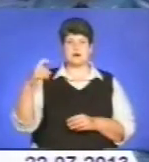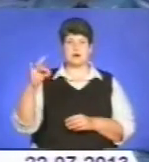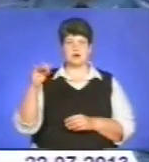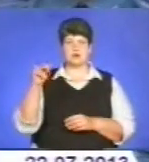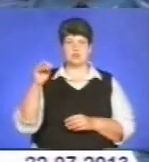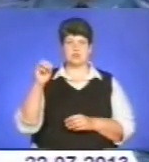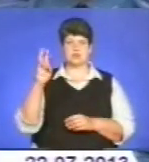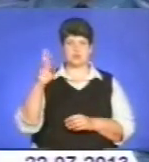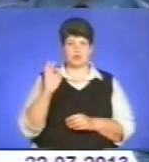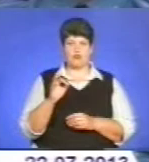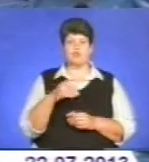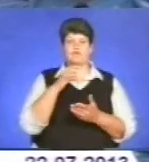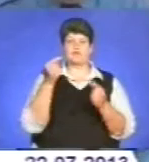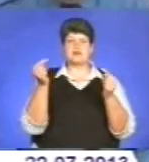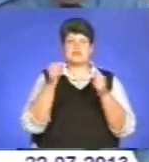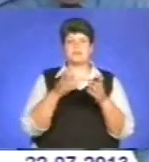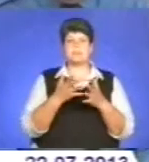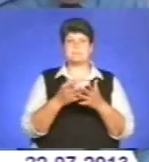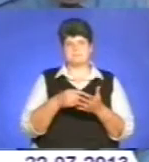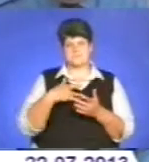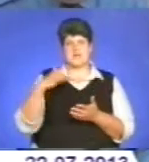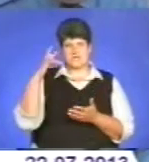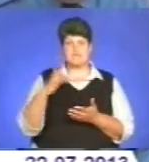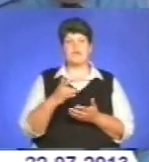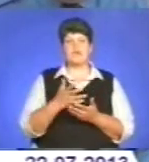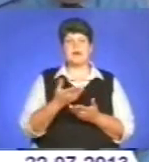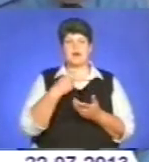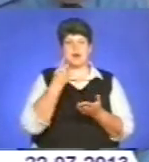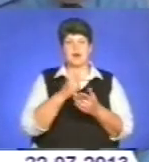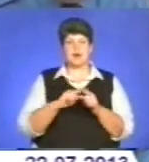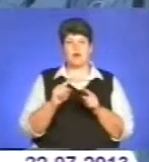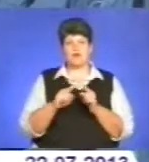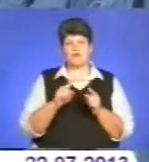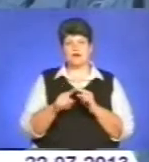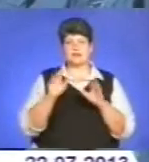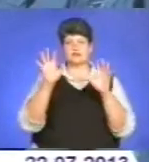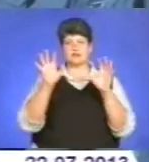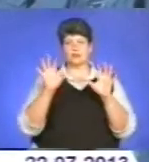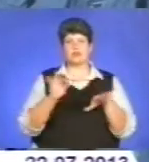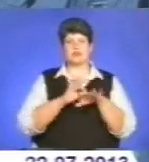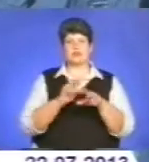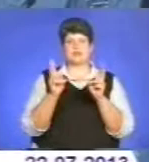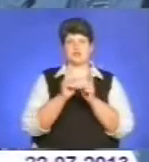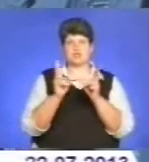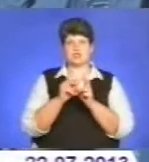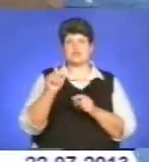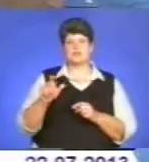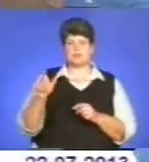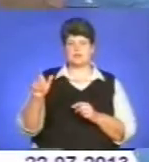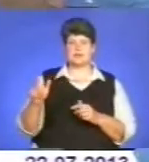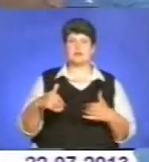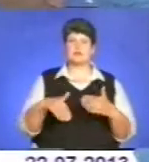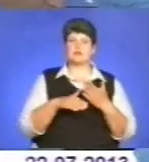міліції визначно принципове реагування на порушення вимог службової дисципліни і законності, проведення зустрічі із людьми та сприяння